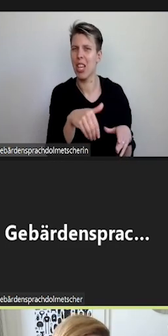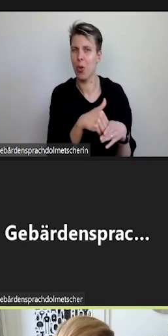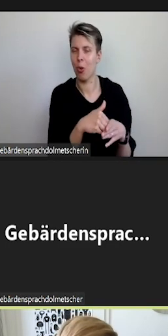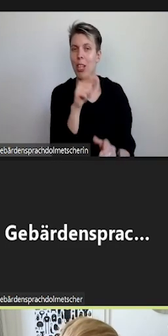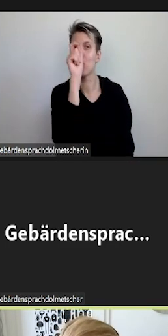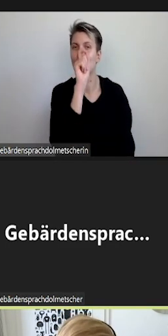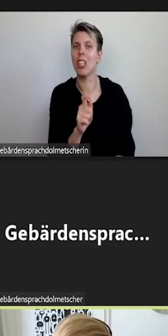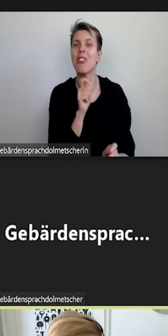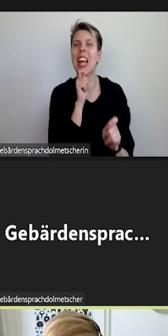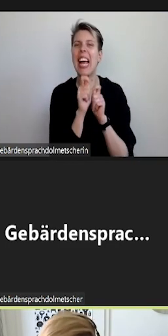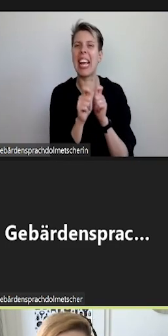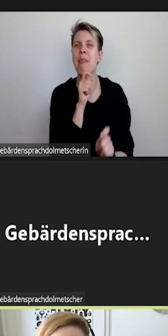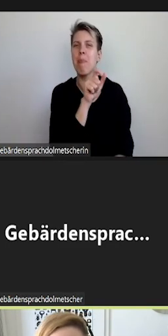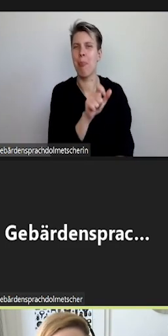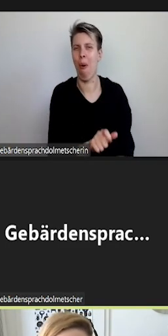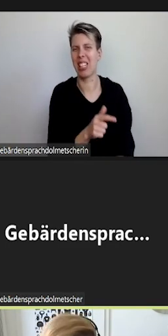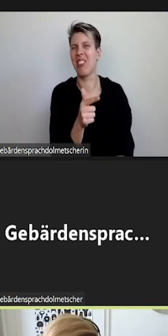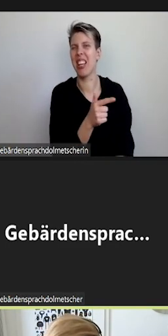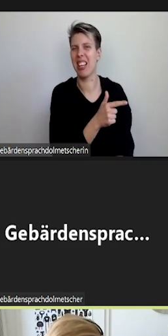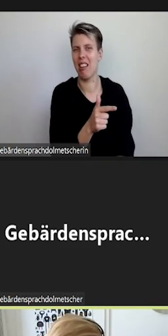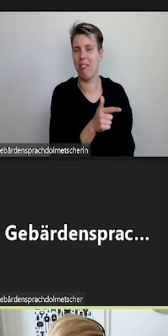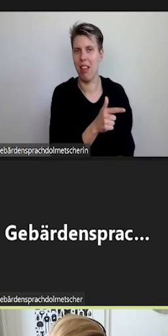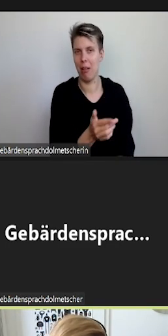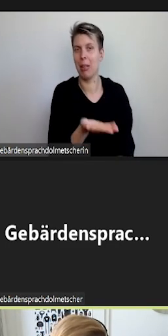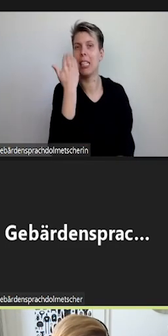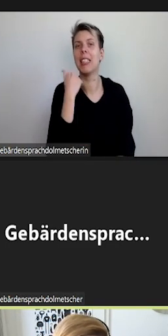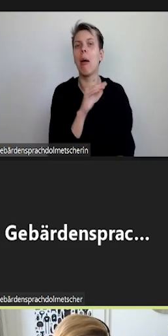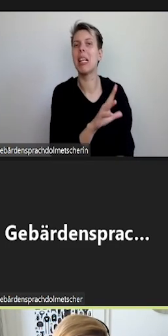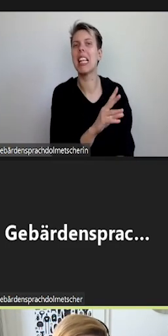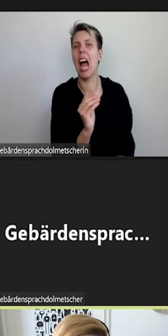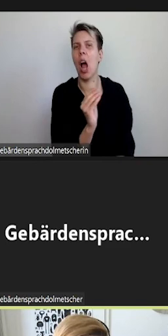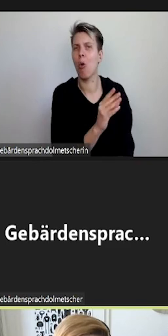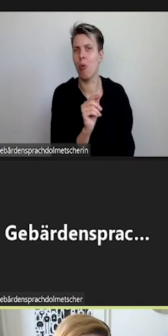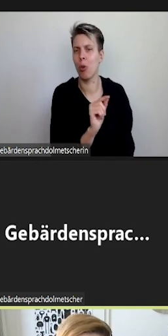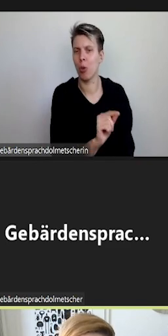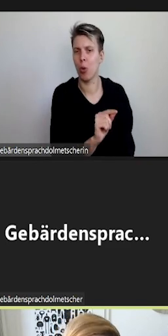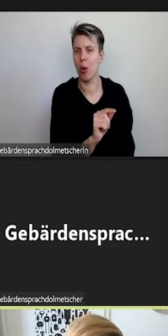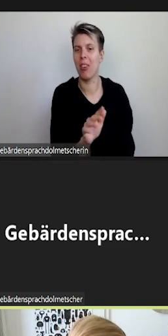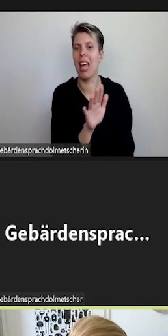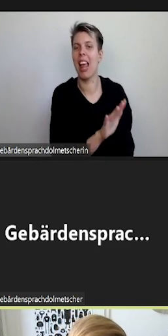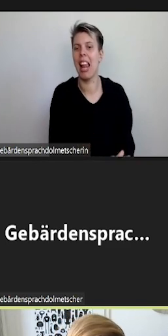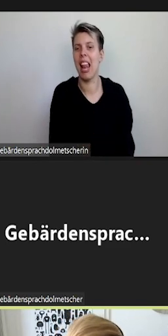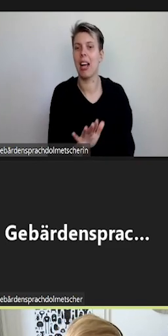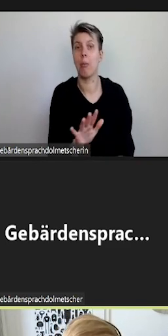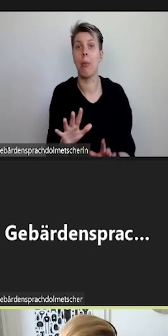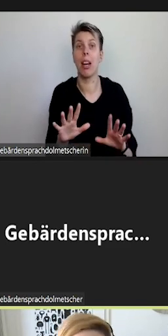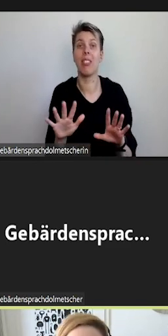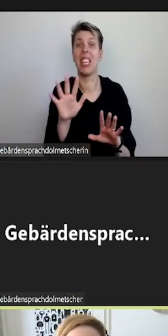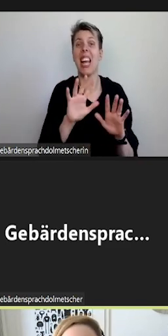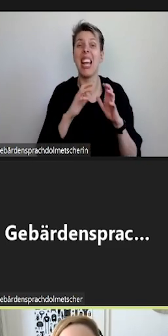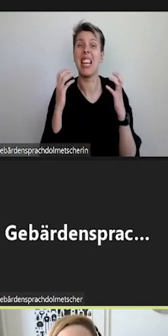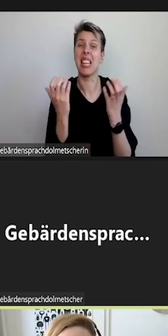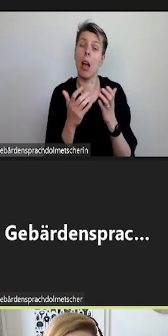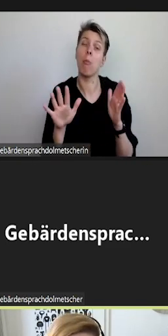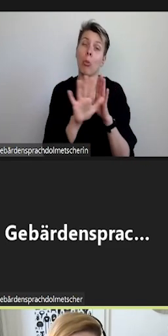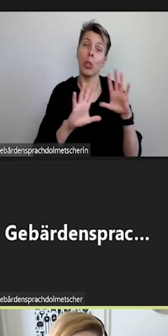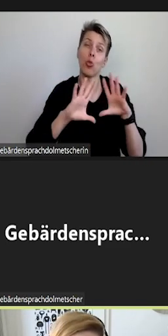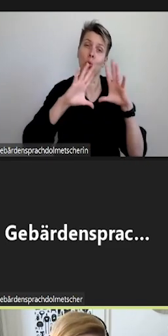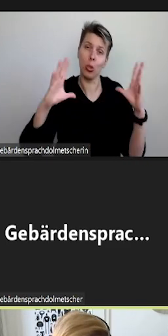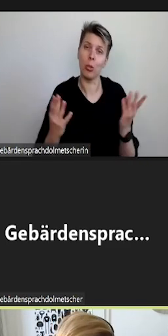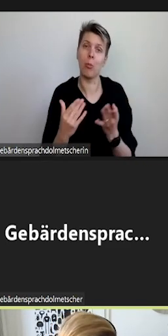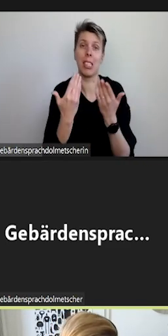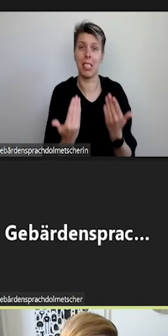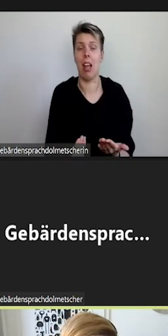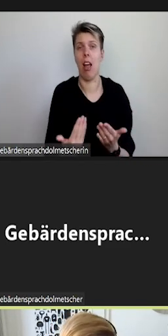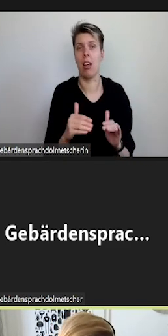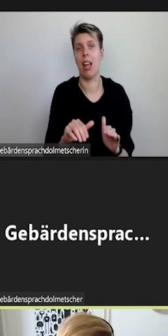studentische Reporterinnen gefilmt haben. Das wurde ursprünglich aufgenommen, als der Lageplan für die gesamten Campus vorlag und erstmalig online gegangen